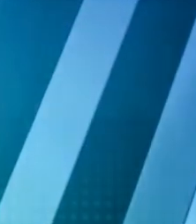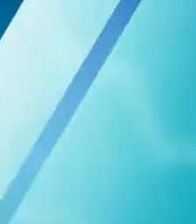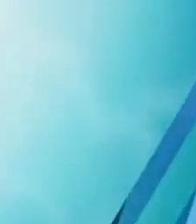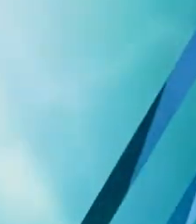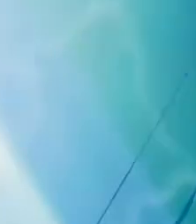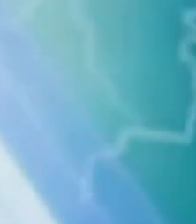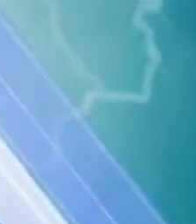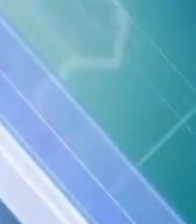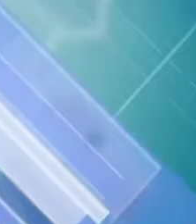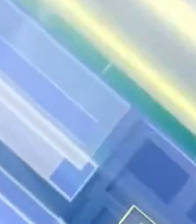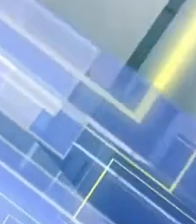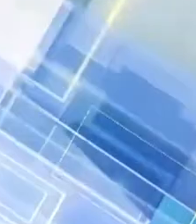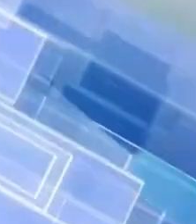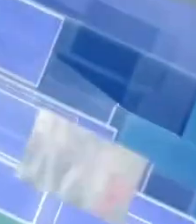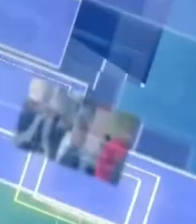МУЗЫКАЛЬНАЯ